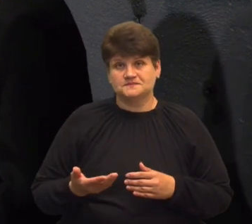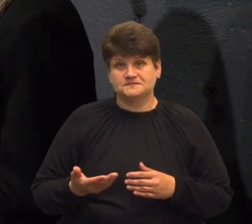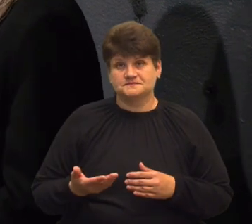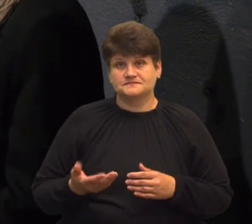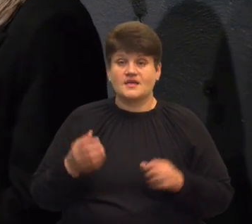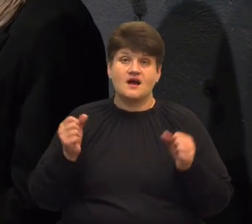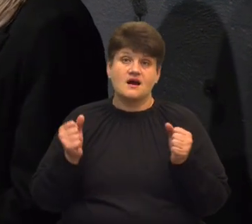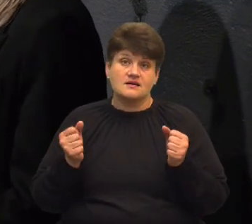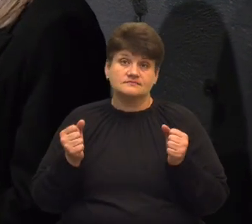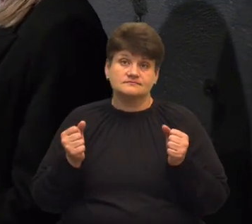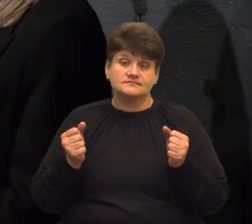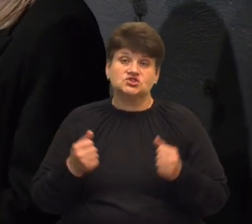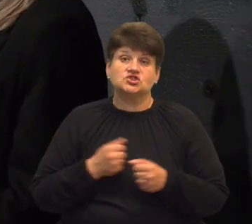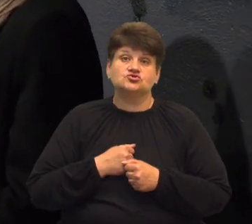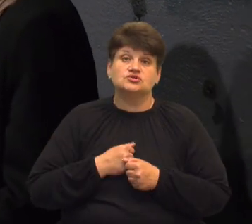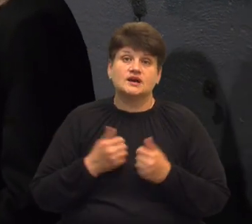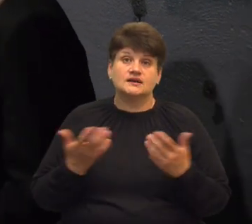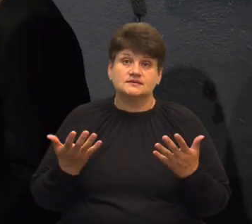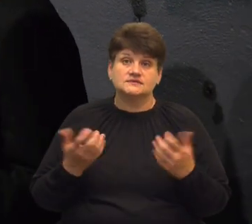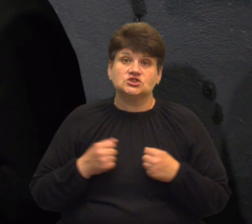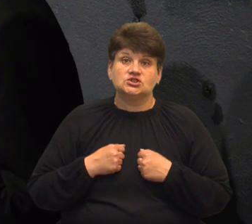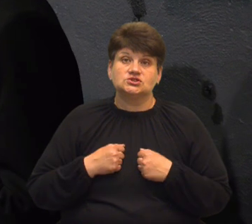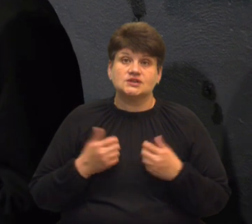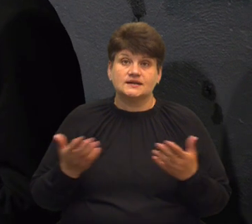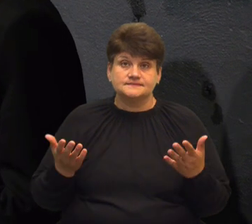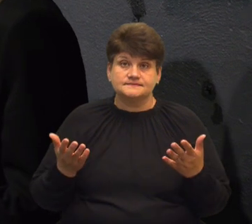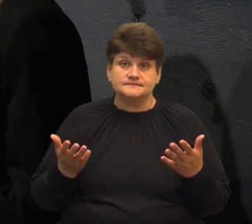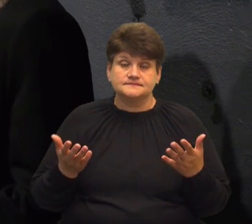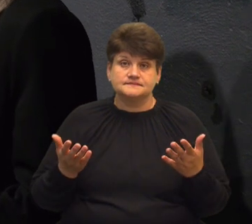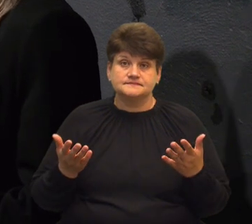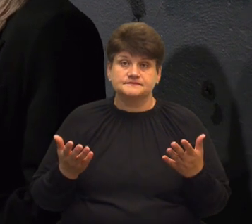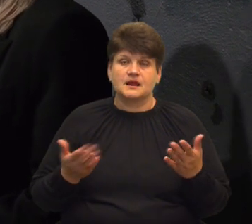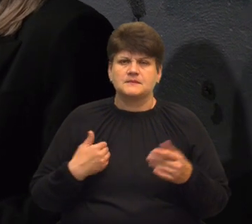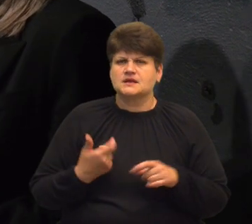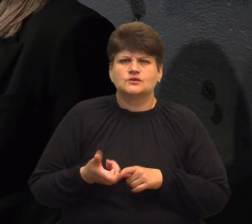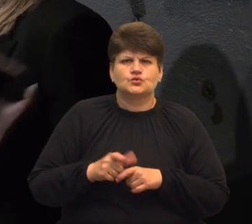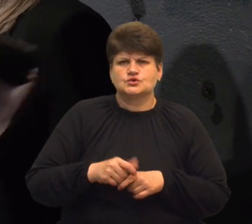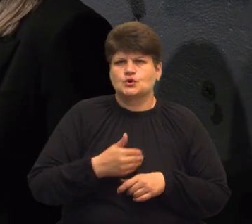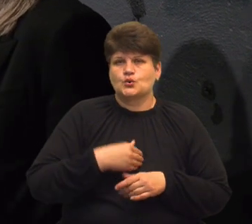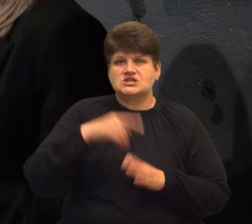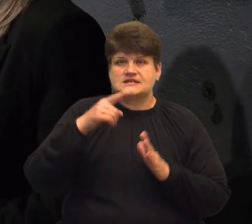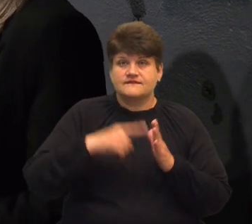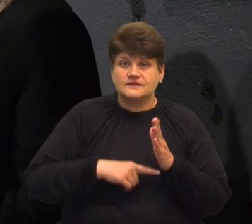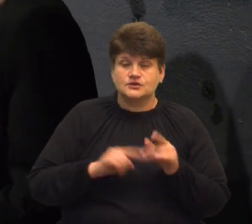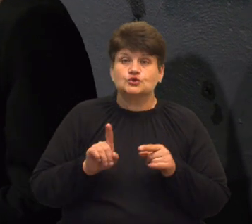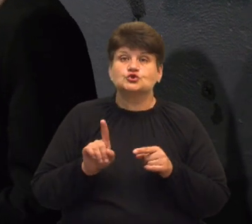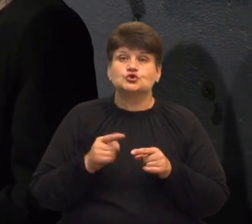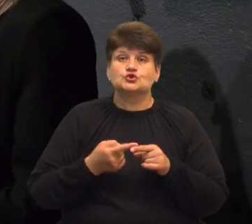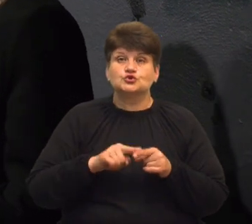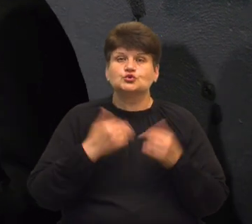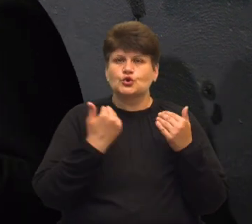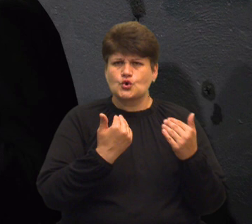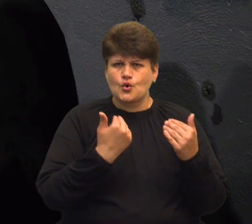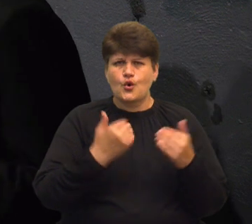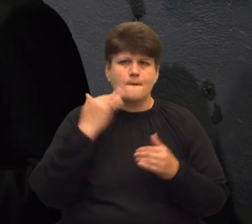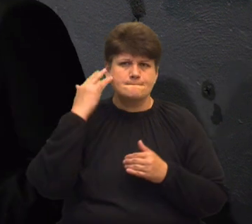Ну, на жаль, але мені дуже хочеться вірити, що цю його таку